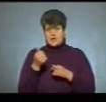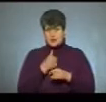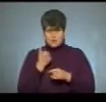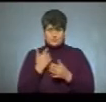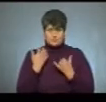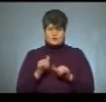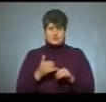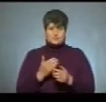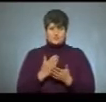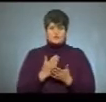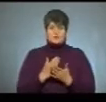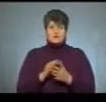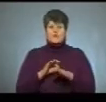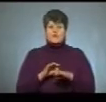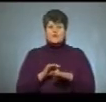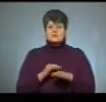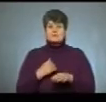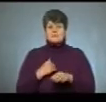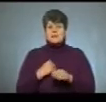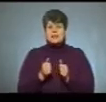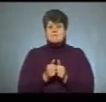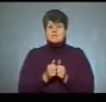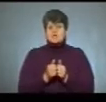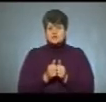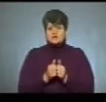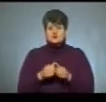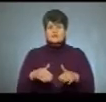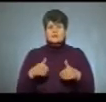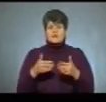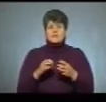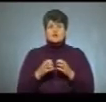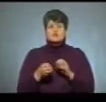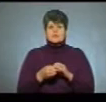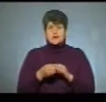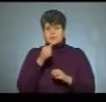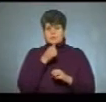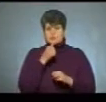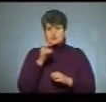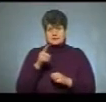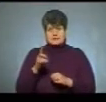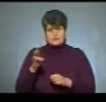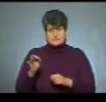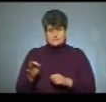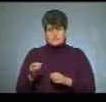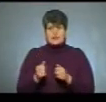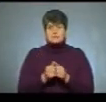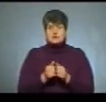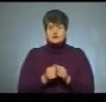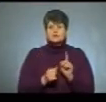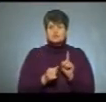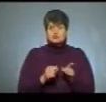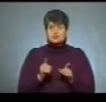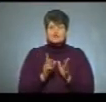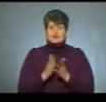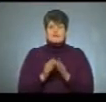проводиться, ми наближено даємо результати пробного тестування, наближено тому, що є